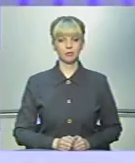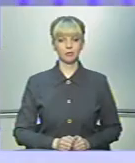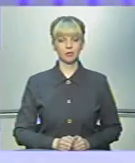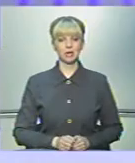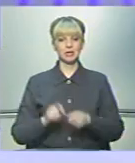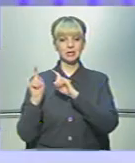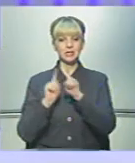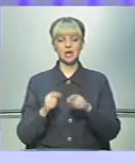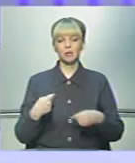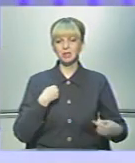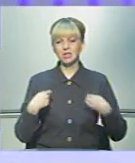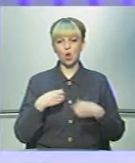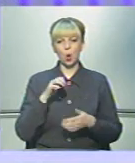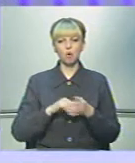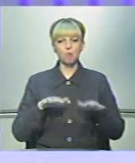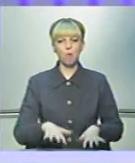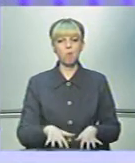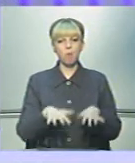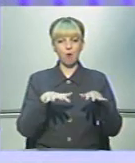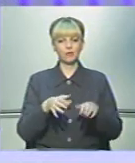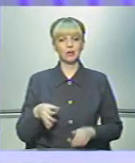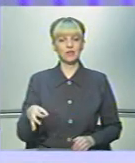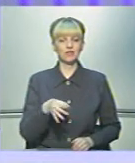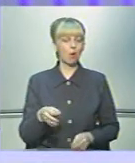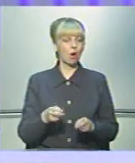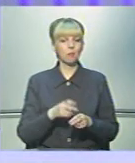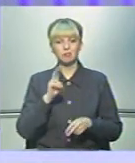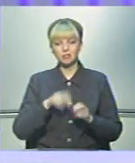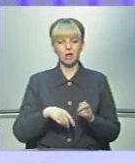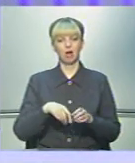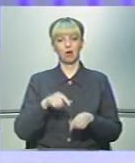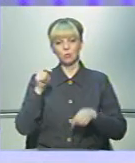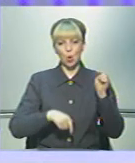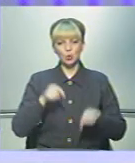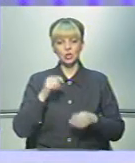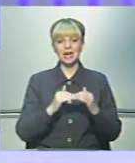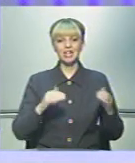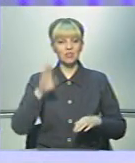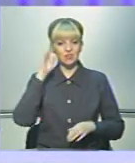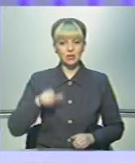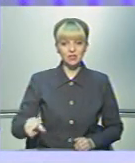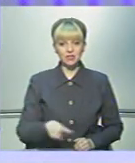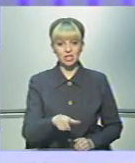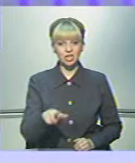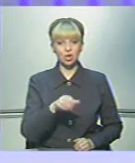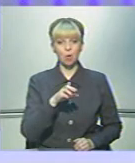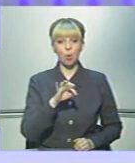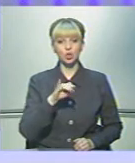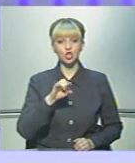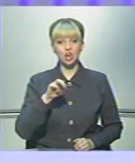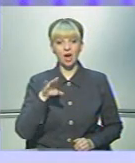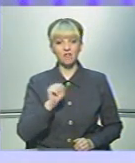Закарпаття страждає від повені. В області безперервно йдуть дощі. Рівень води в річках Боржава,